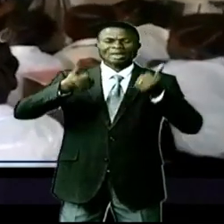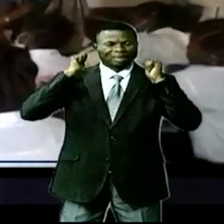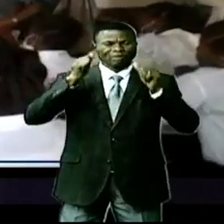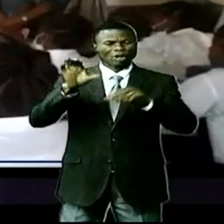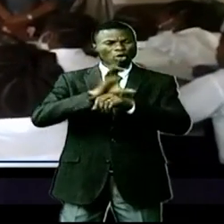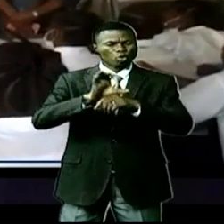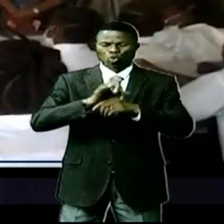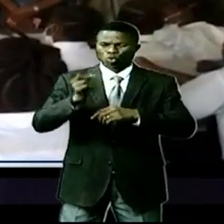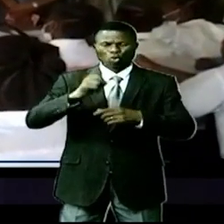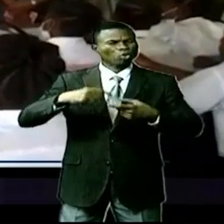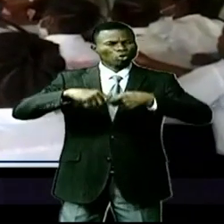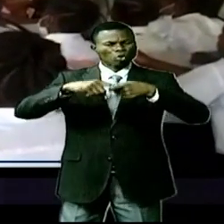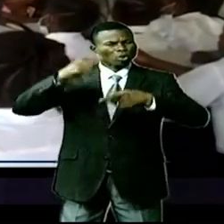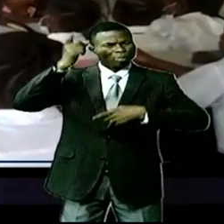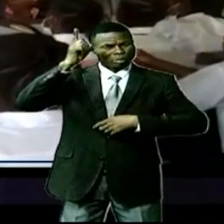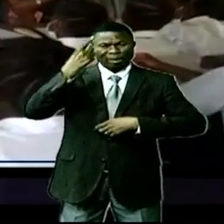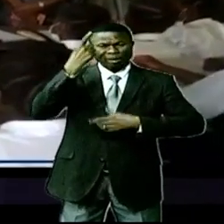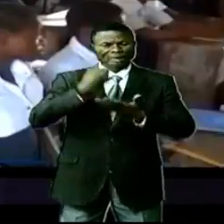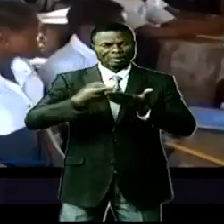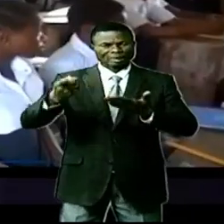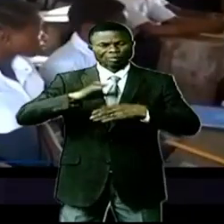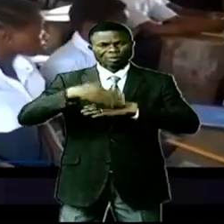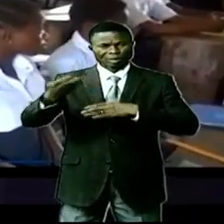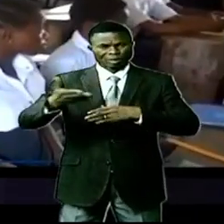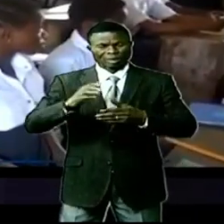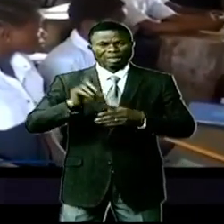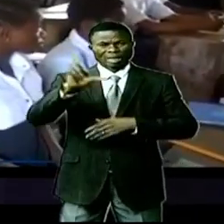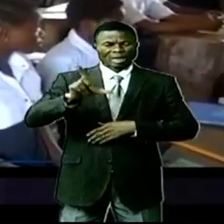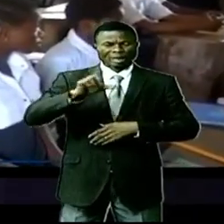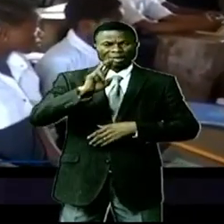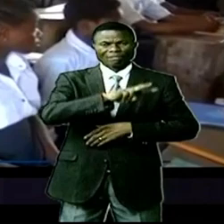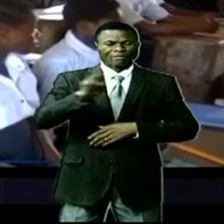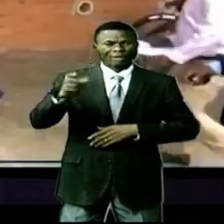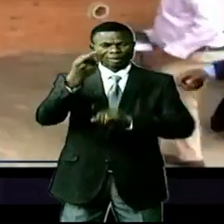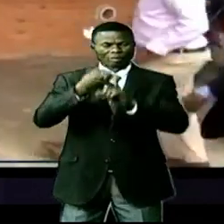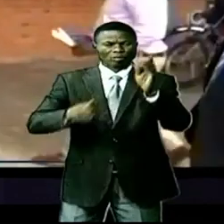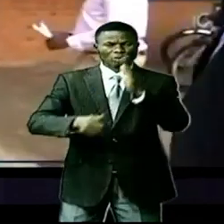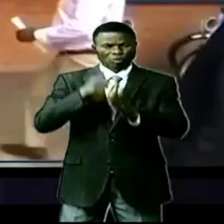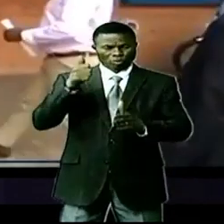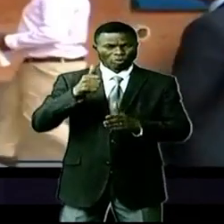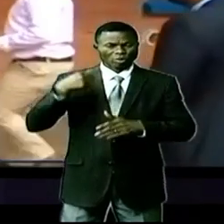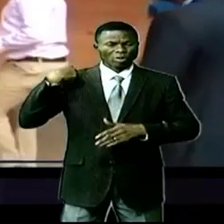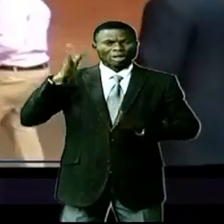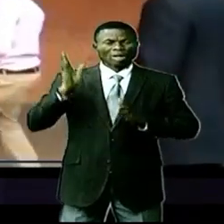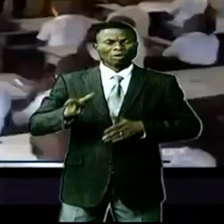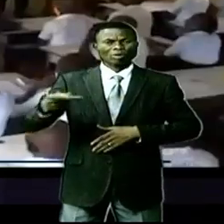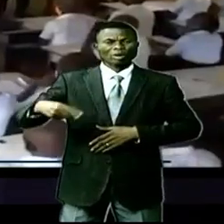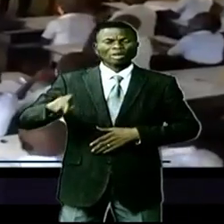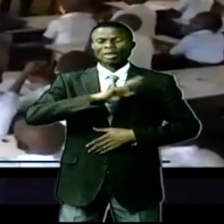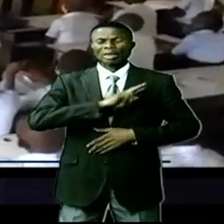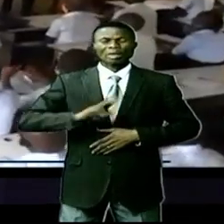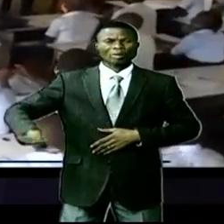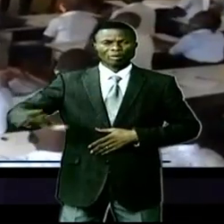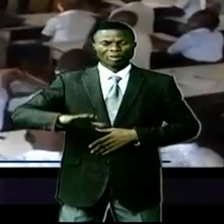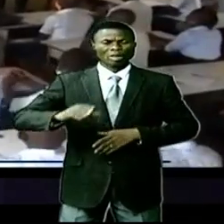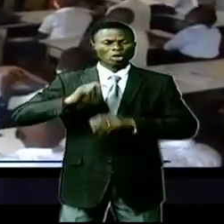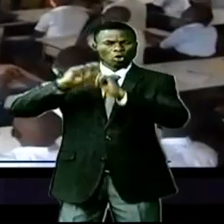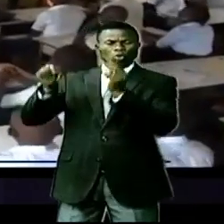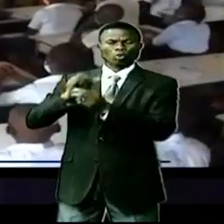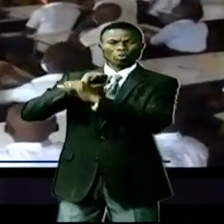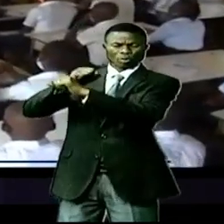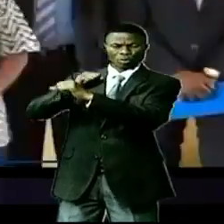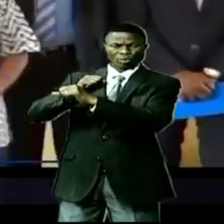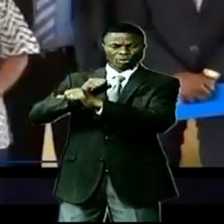de reprendre les cours. Une semaine après, ce lundi 22 novembre, alors que le gouvernement de la République et le banc syndical